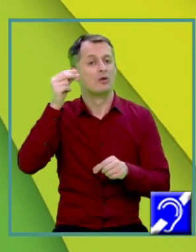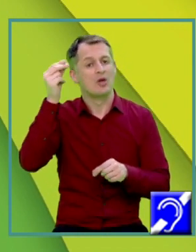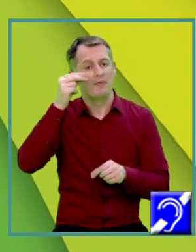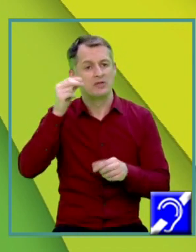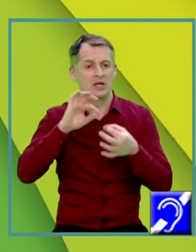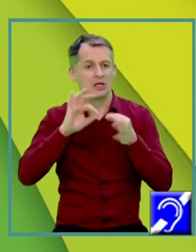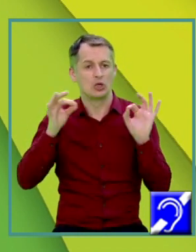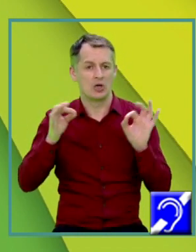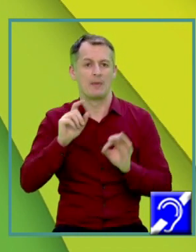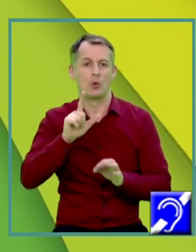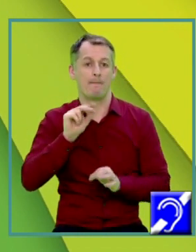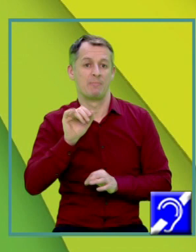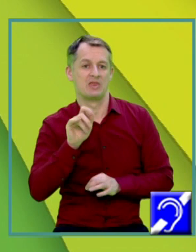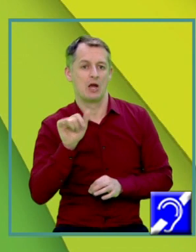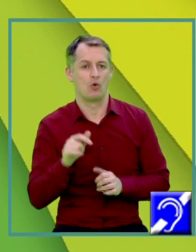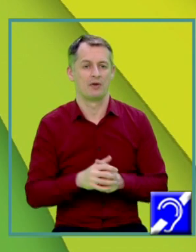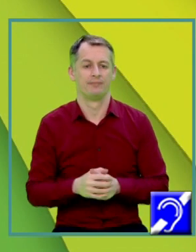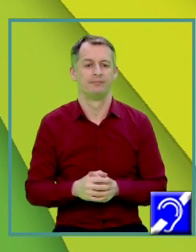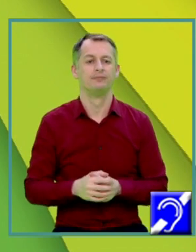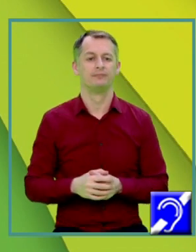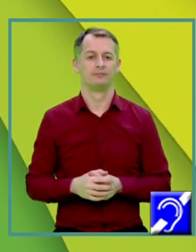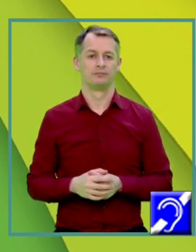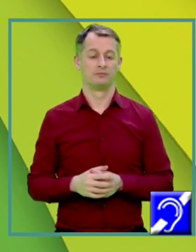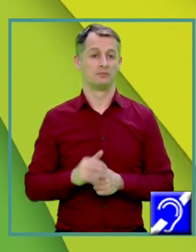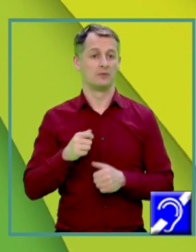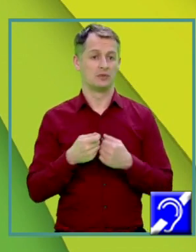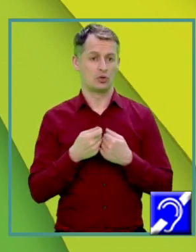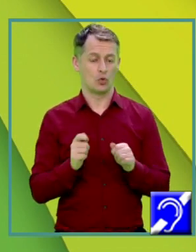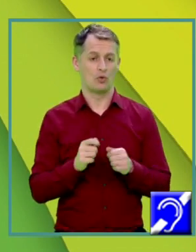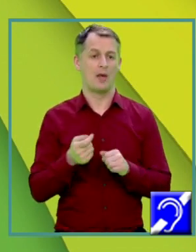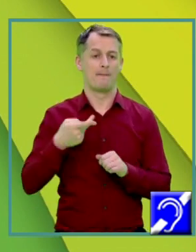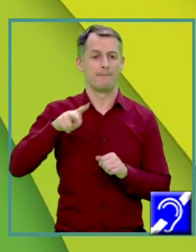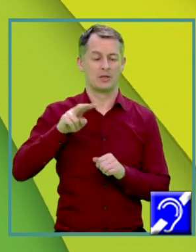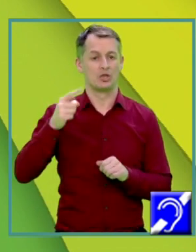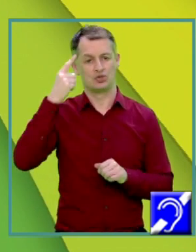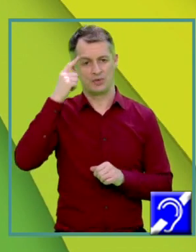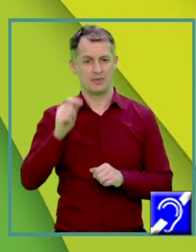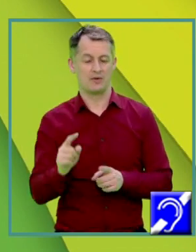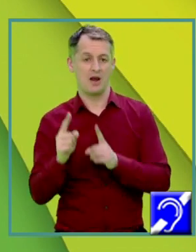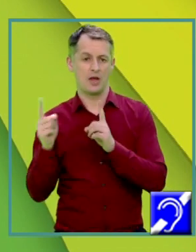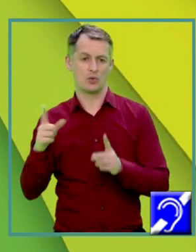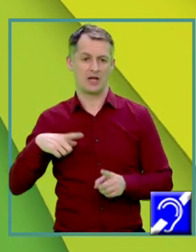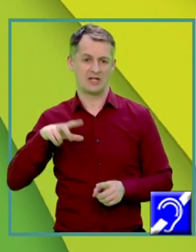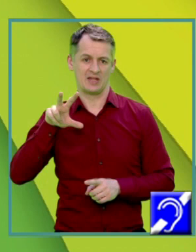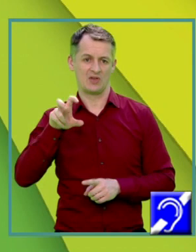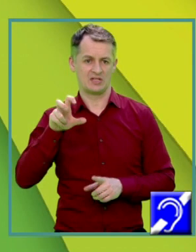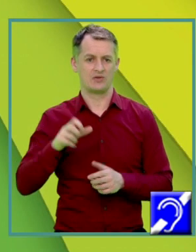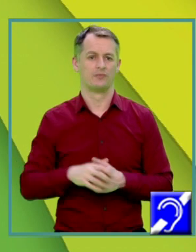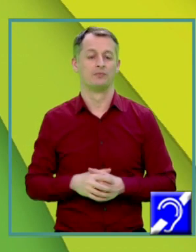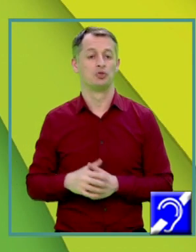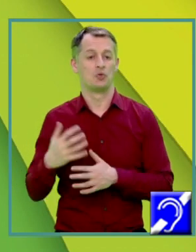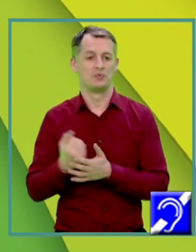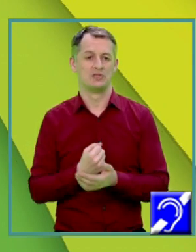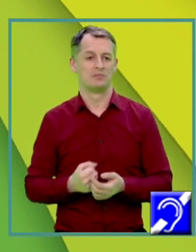Egal cu muche la pătrat minus L P2 Totul la pătrat știam că latura este 30 Și